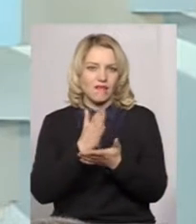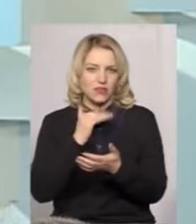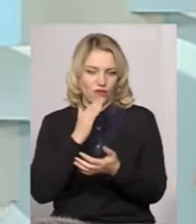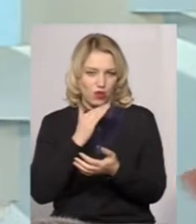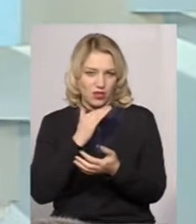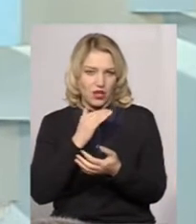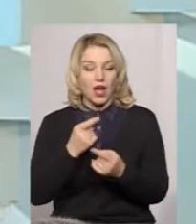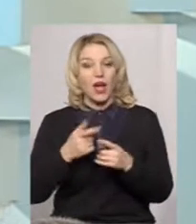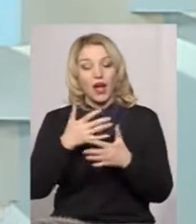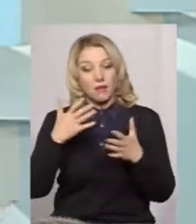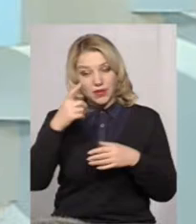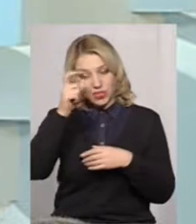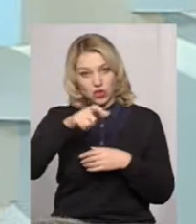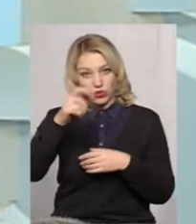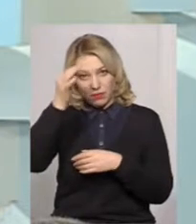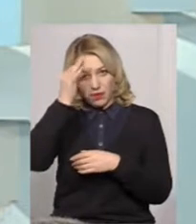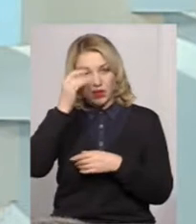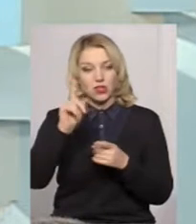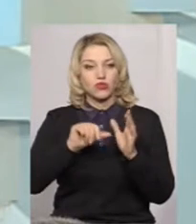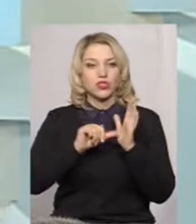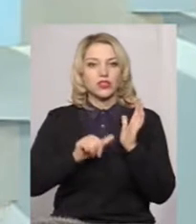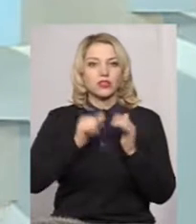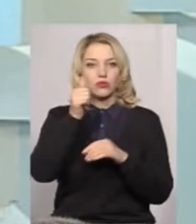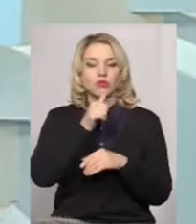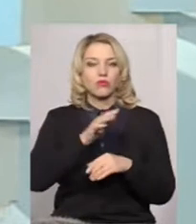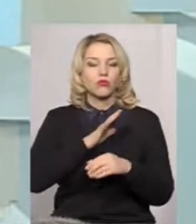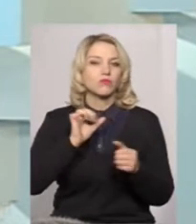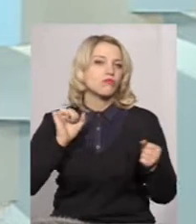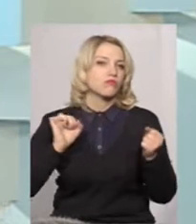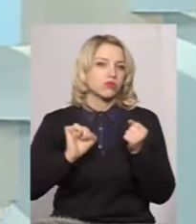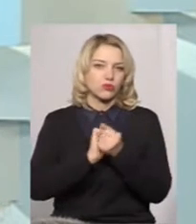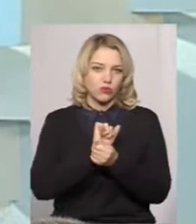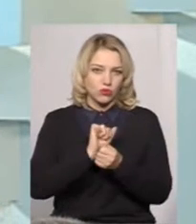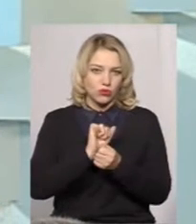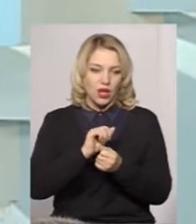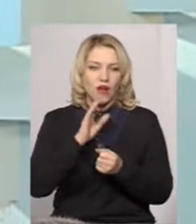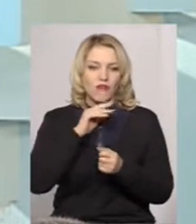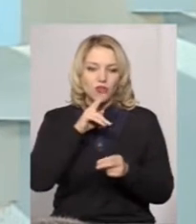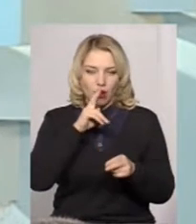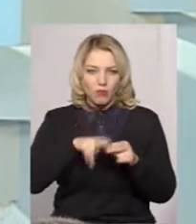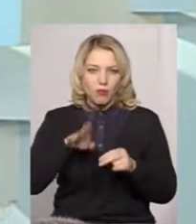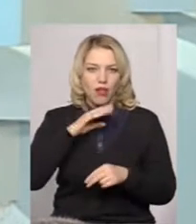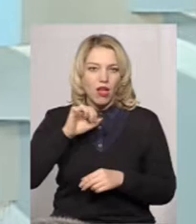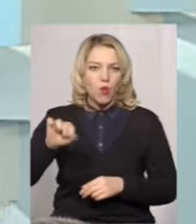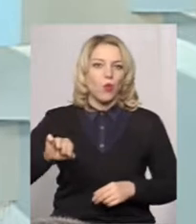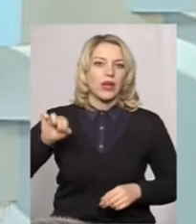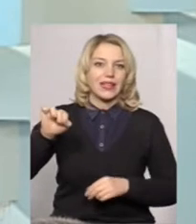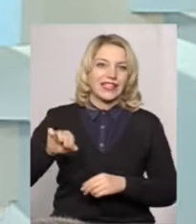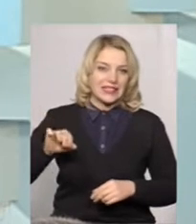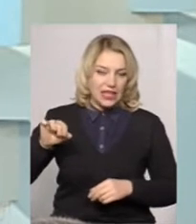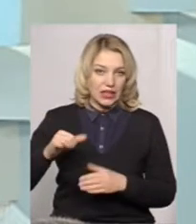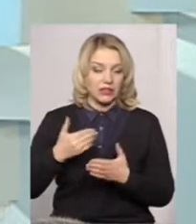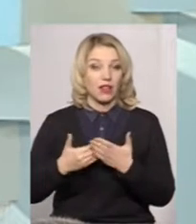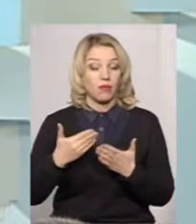а ви пам'ятаєте, більшість хмельничан пам'ятають, 16 рік, посуху, тоді вода пропала в керницях. І,